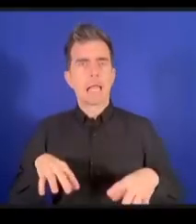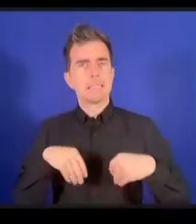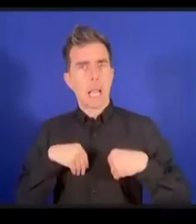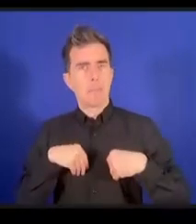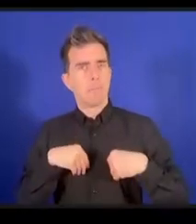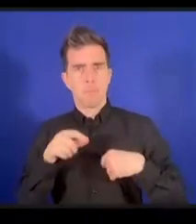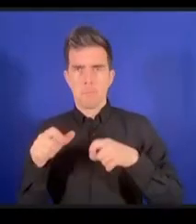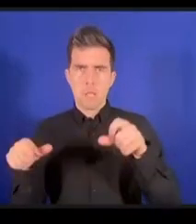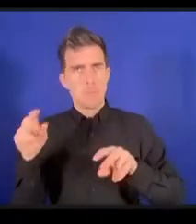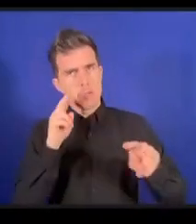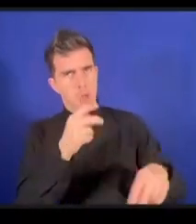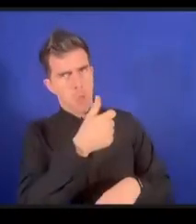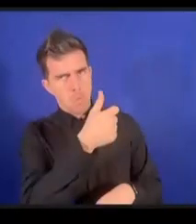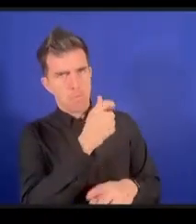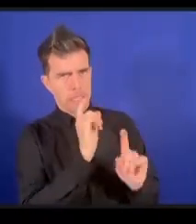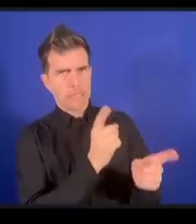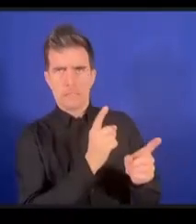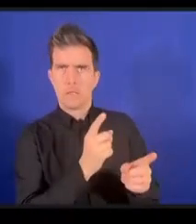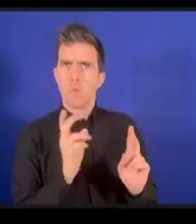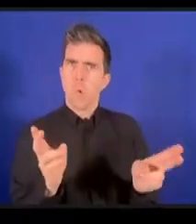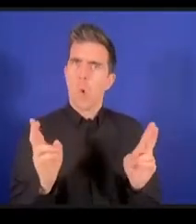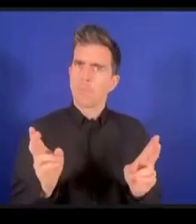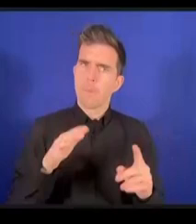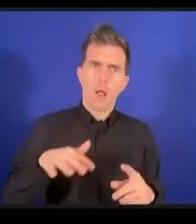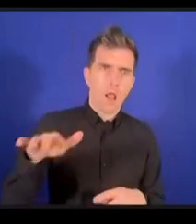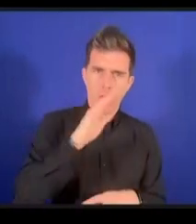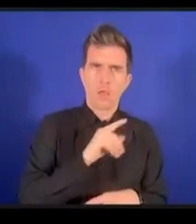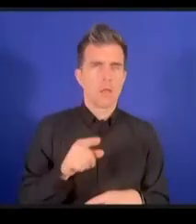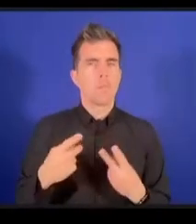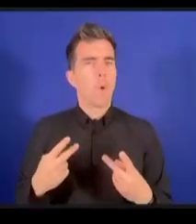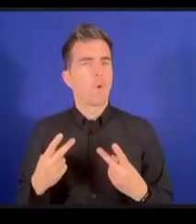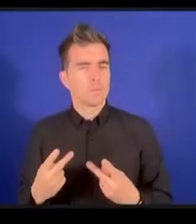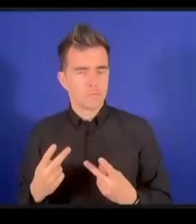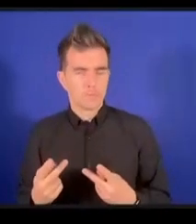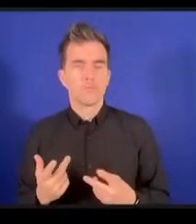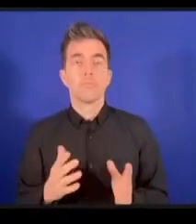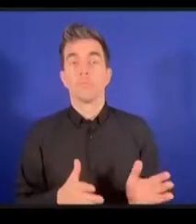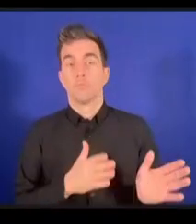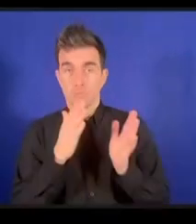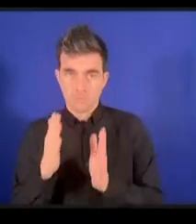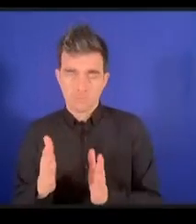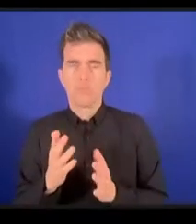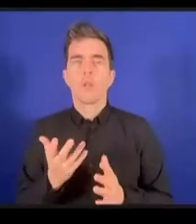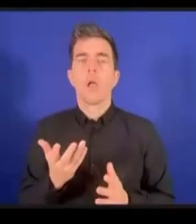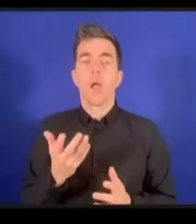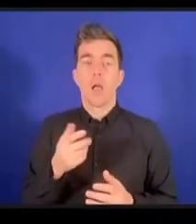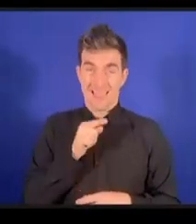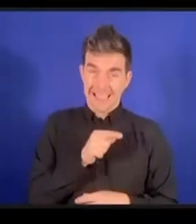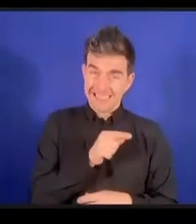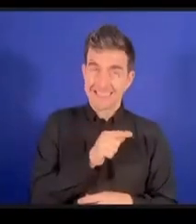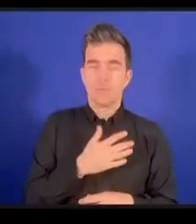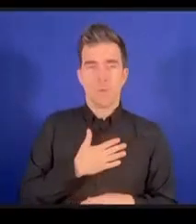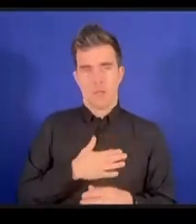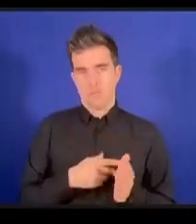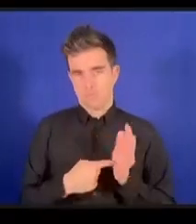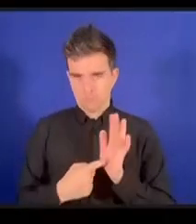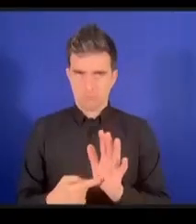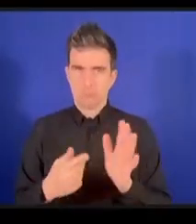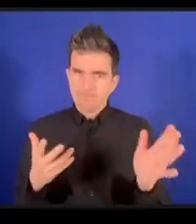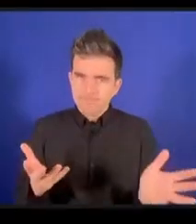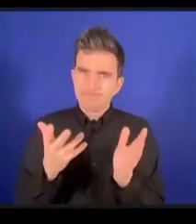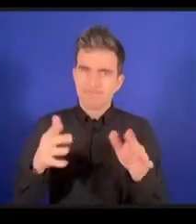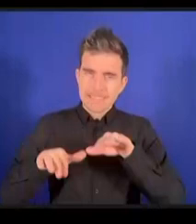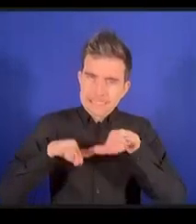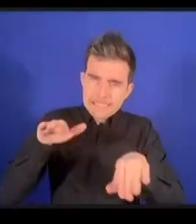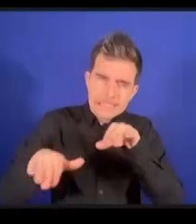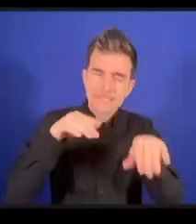valeurs encouragées et promues dans les bonnes pratiques il y a effectivement le développement